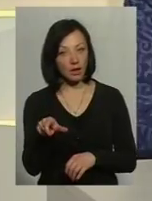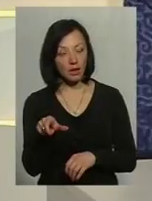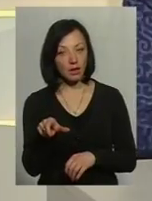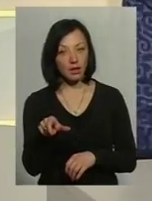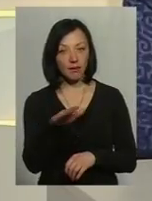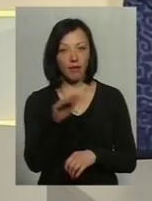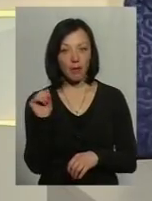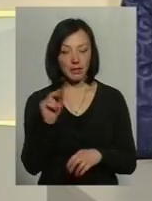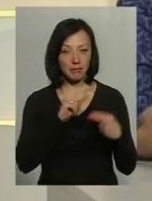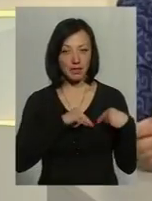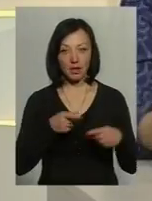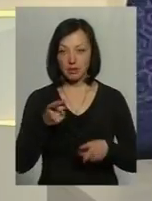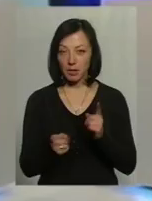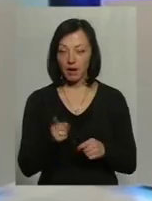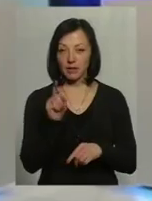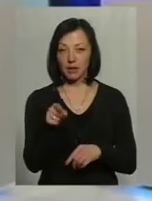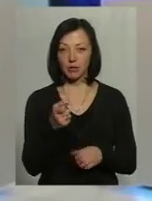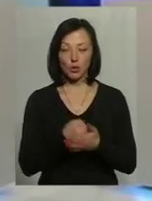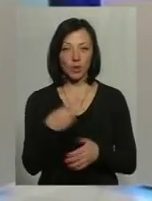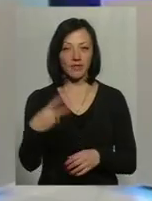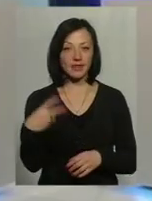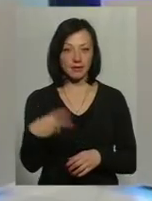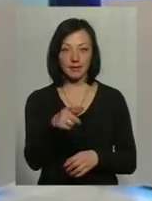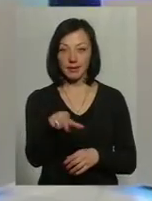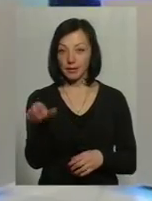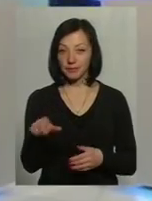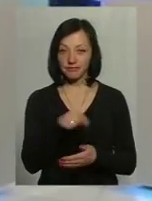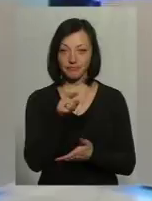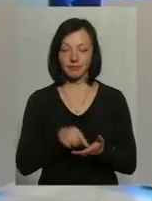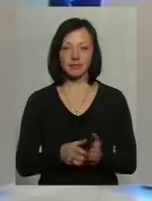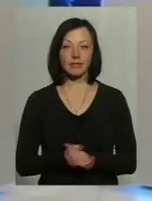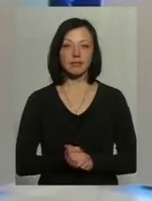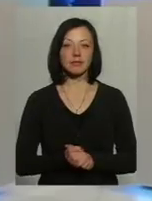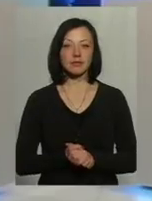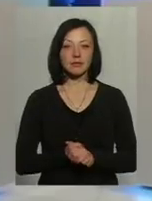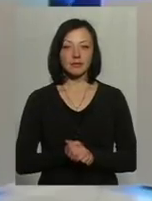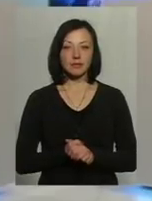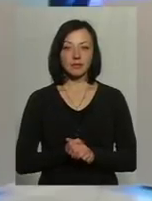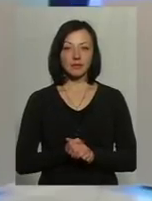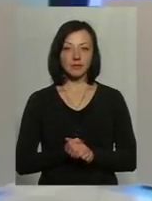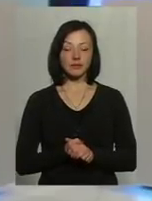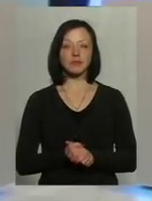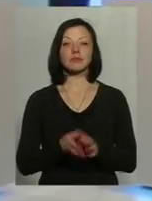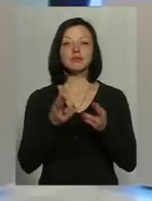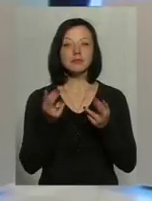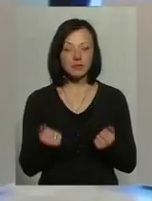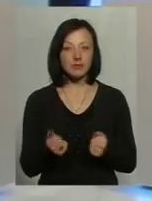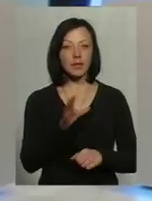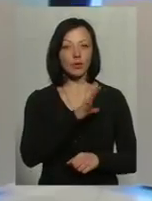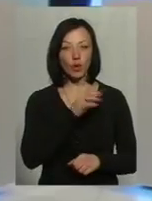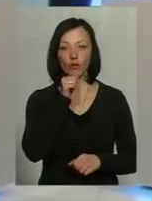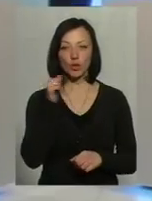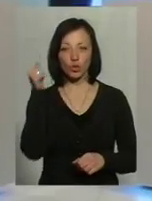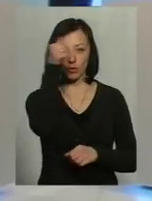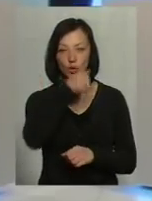найманих працівників, насправді до 20? Так. В минулому році дійсно